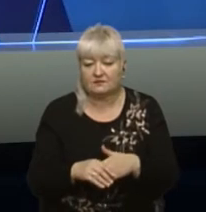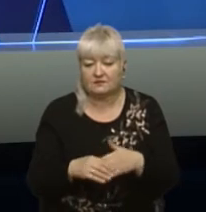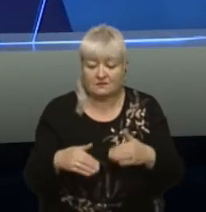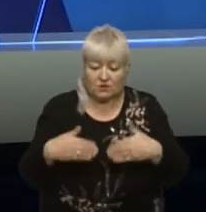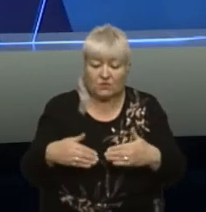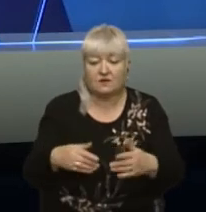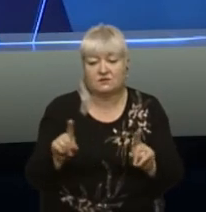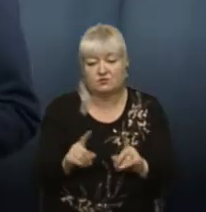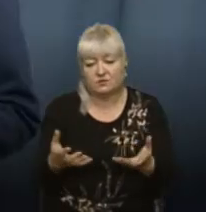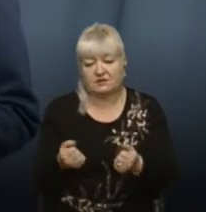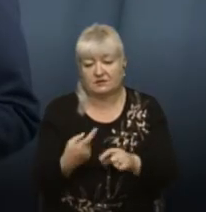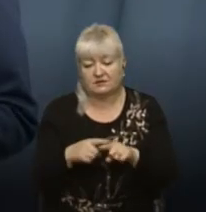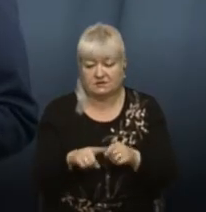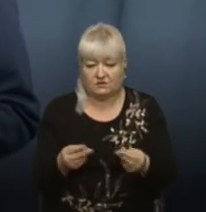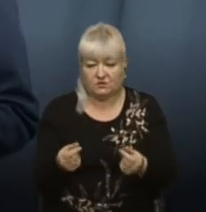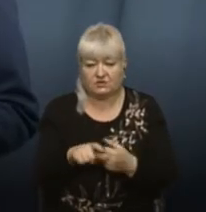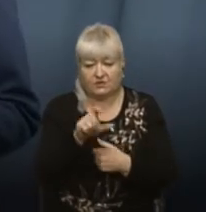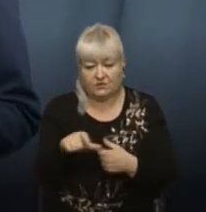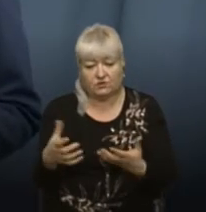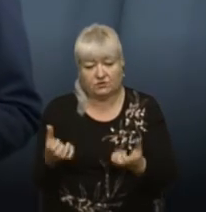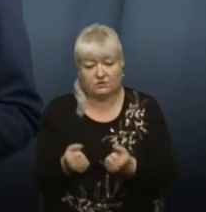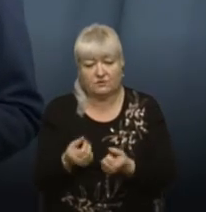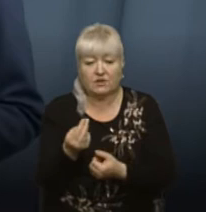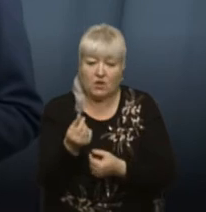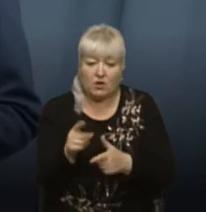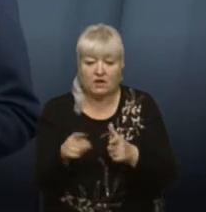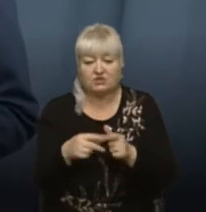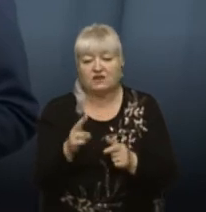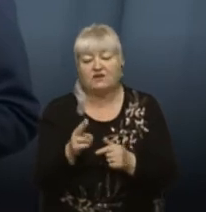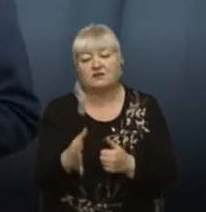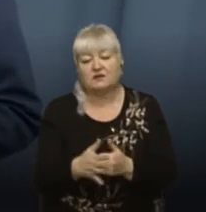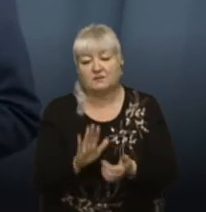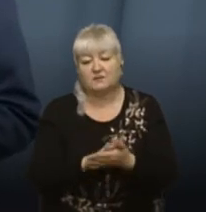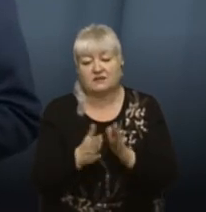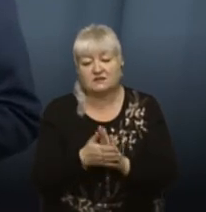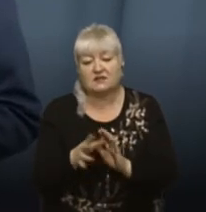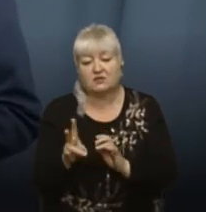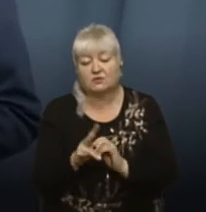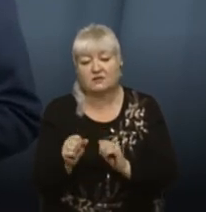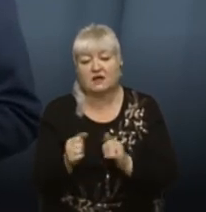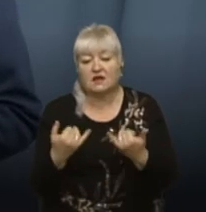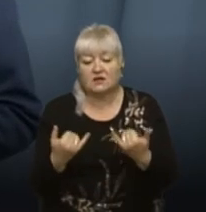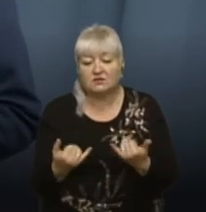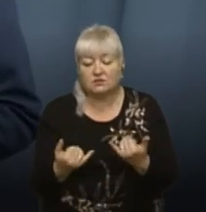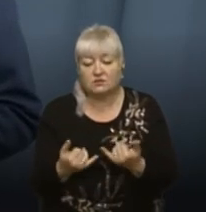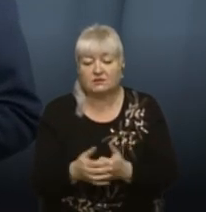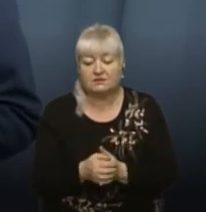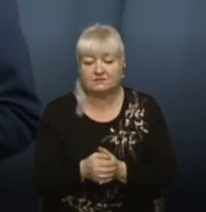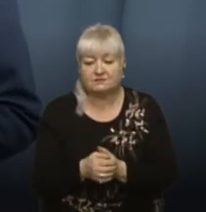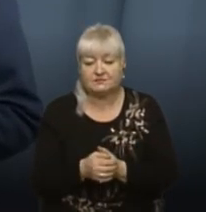коштів. Все ж таки люди отримують кошти чи квартири? Останом на сьогодні, так як в розпорядженні